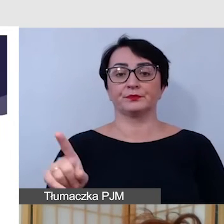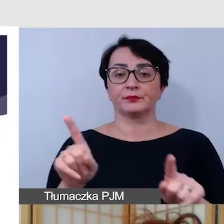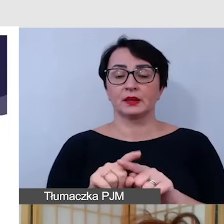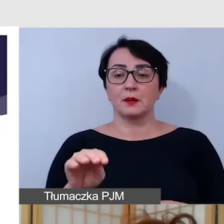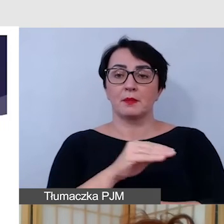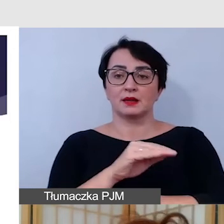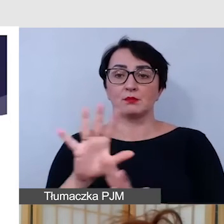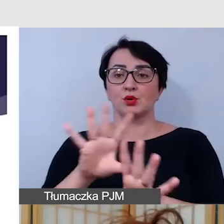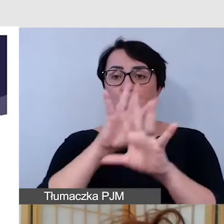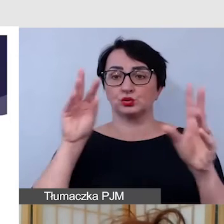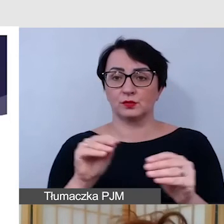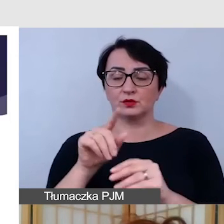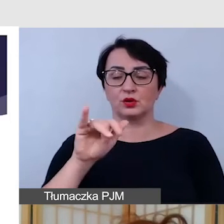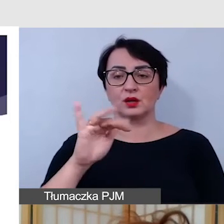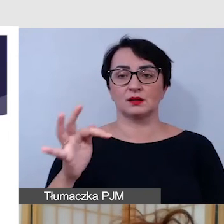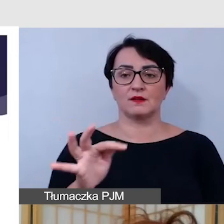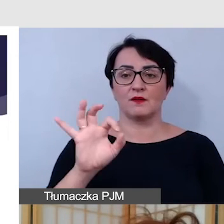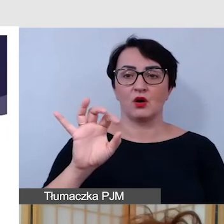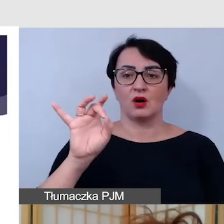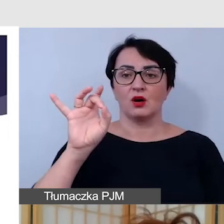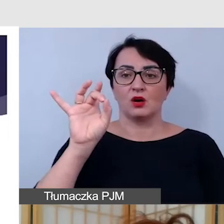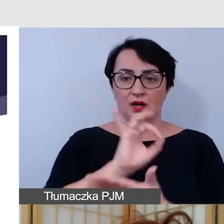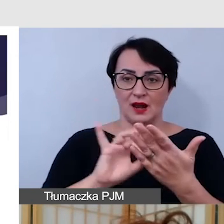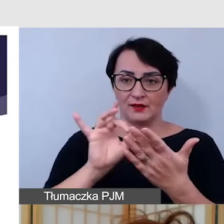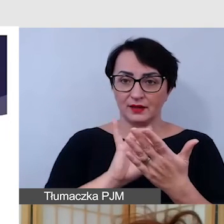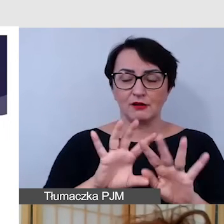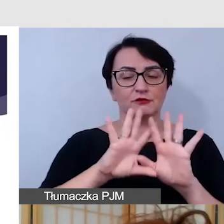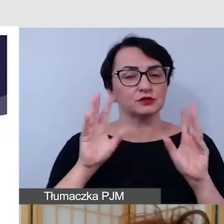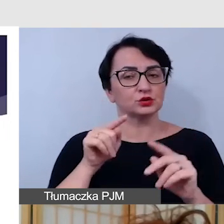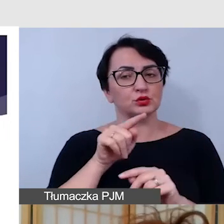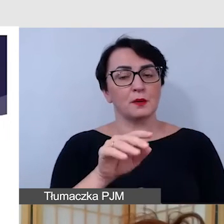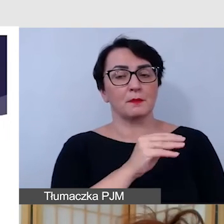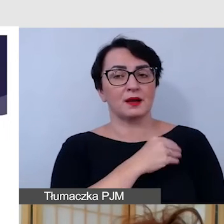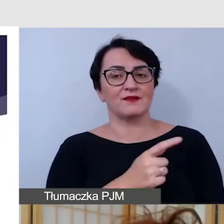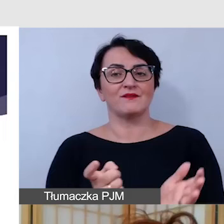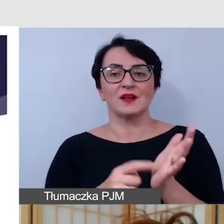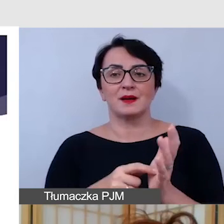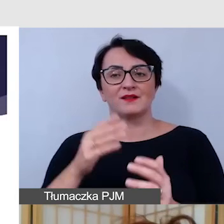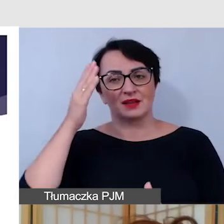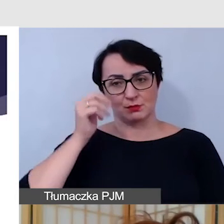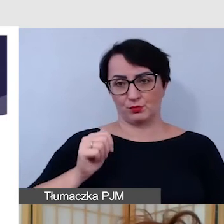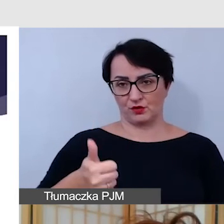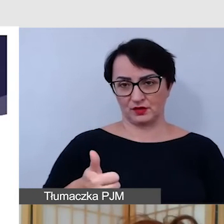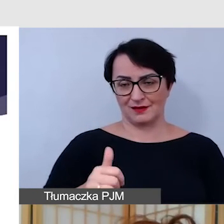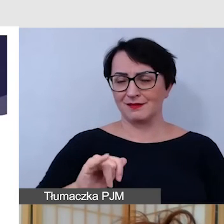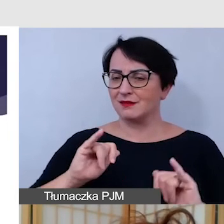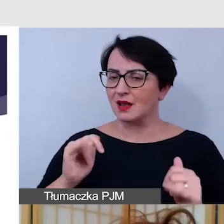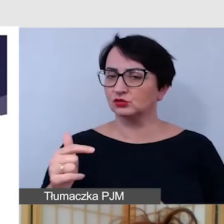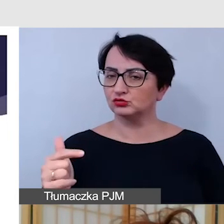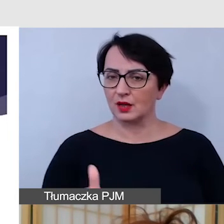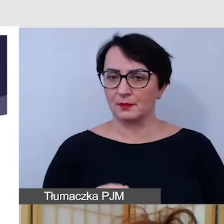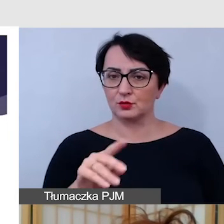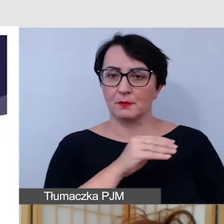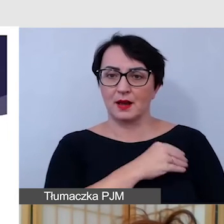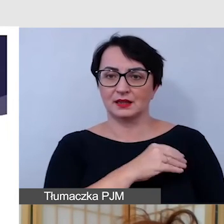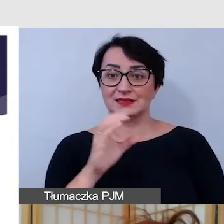podsumowujące w formie infografiki, wszystkie te materiały wymagają już profesjonalnej wiedzy, jak należy te